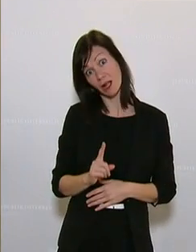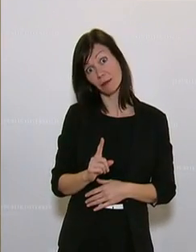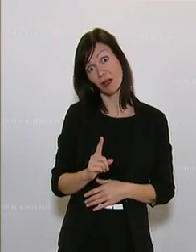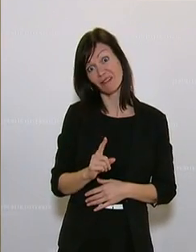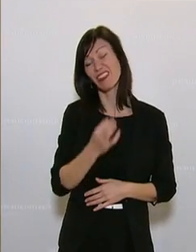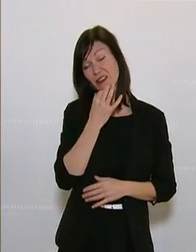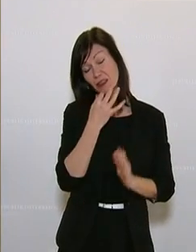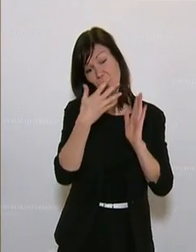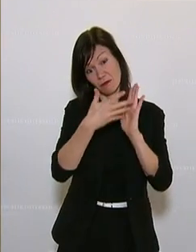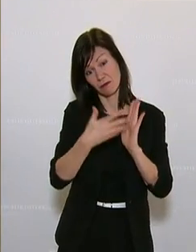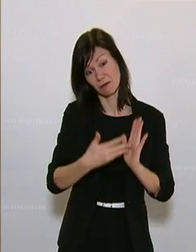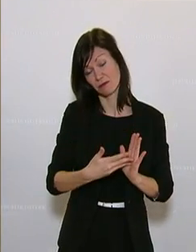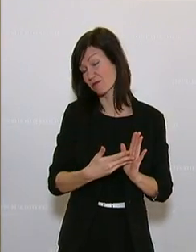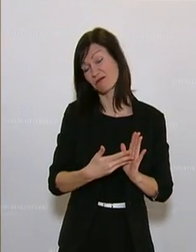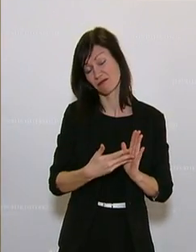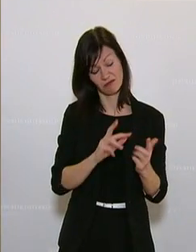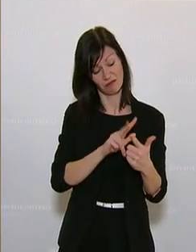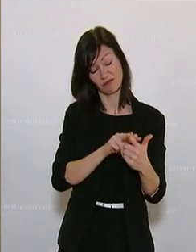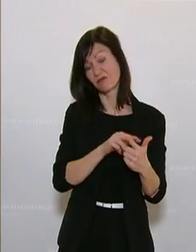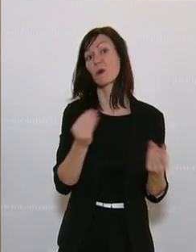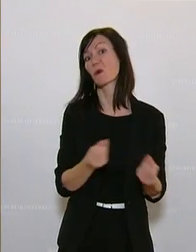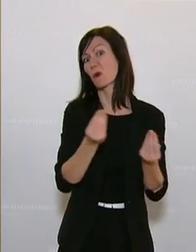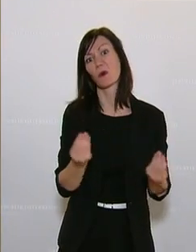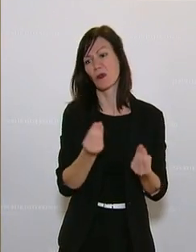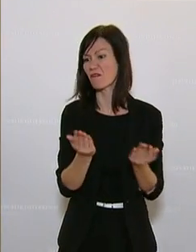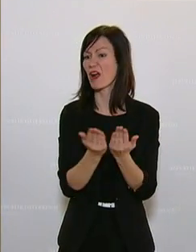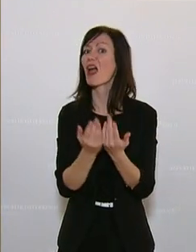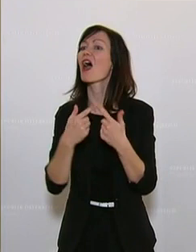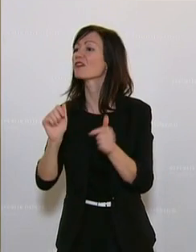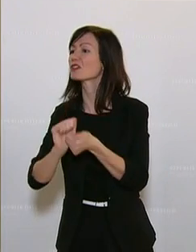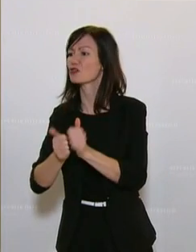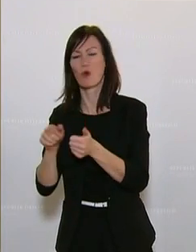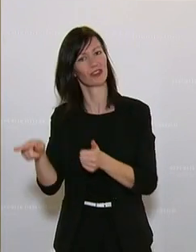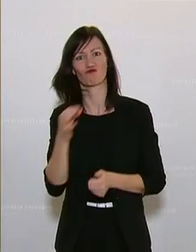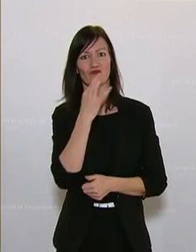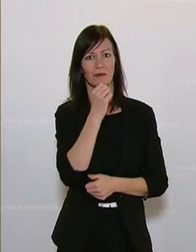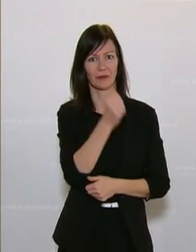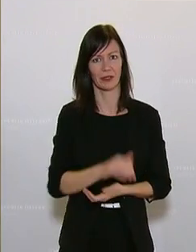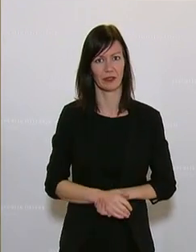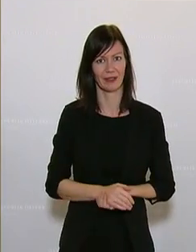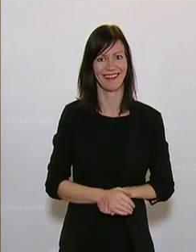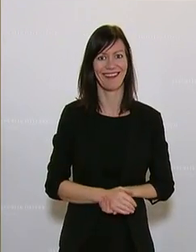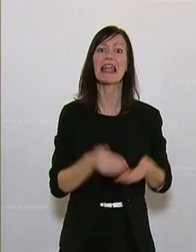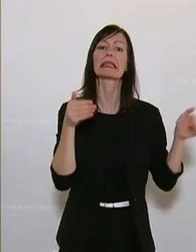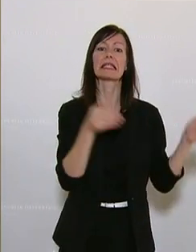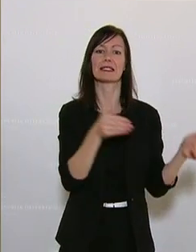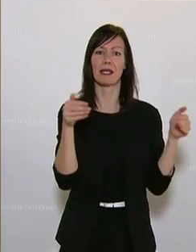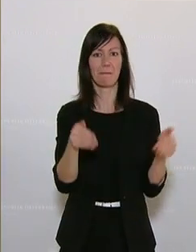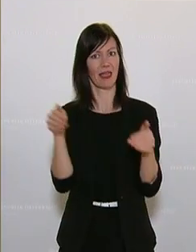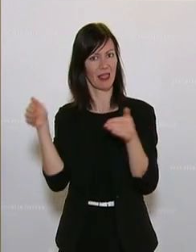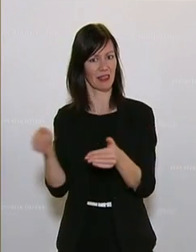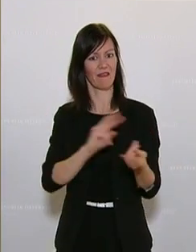Überprüfung und einem Vergleich mit anderen Sportarten jedoch kaum Stand. Zum Wechsel der Disziplinen ist festzuhalten, dass dieser